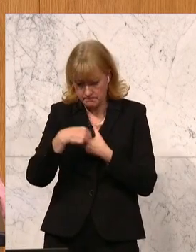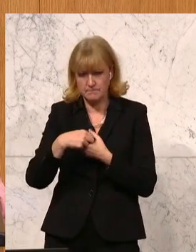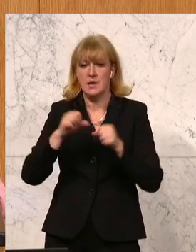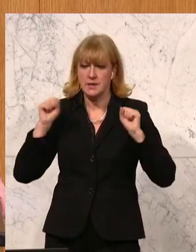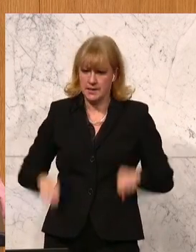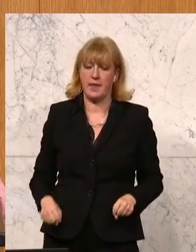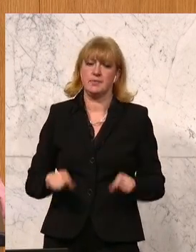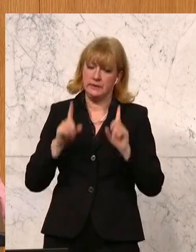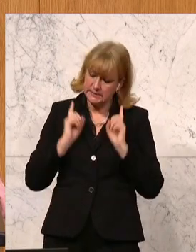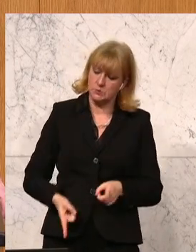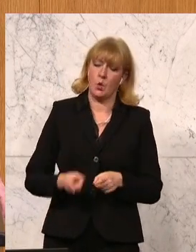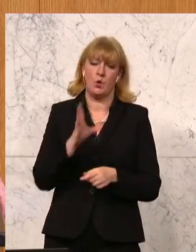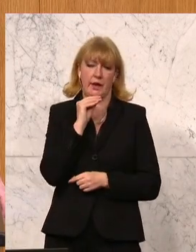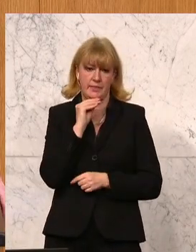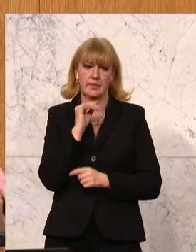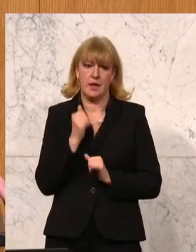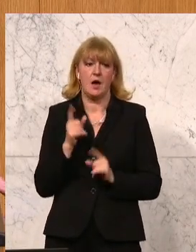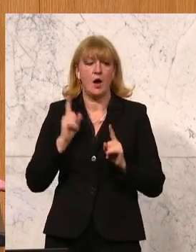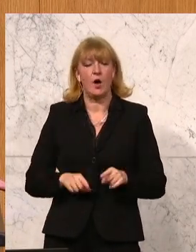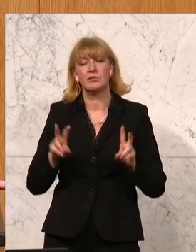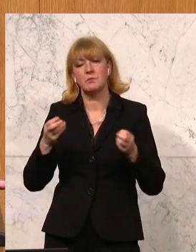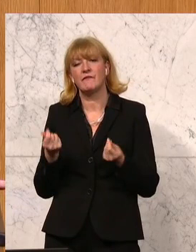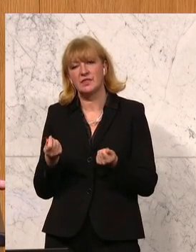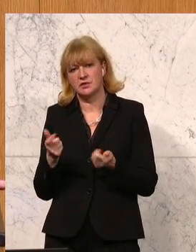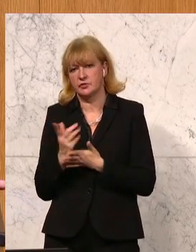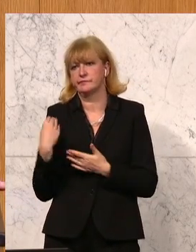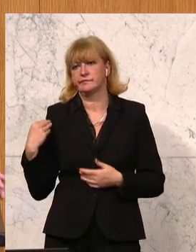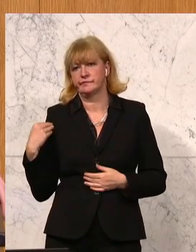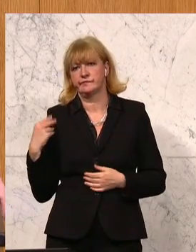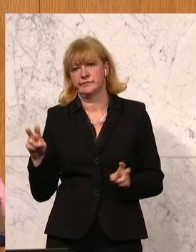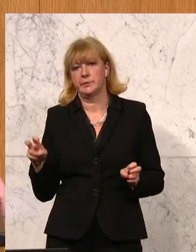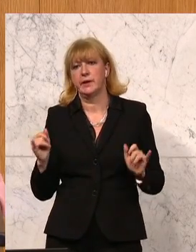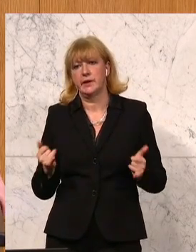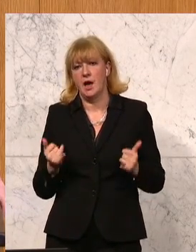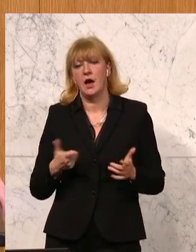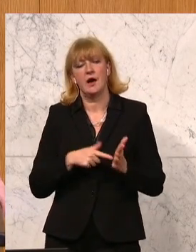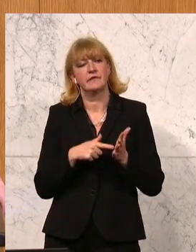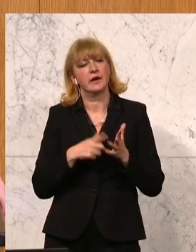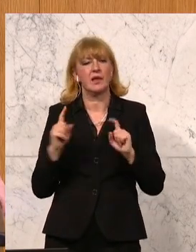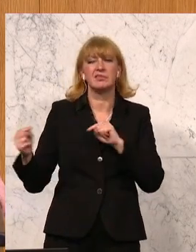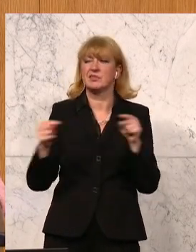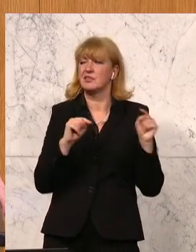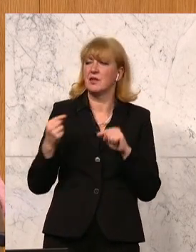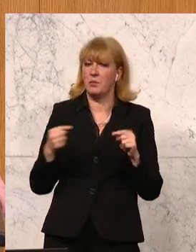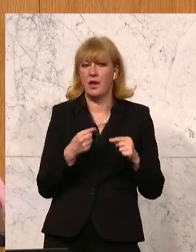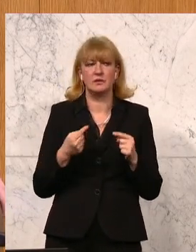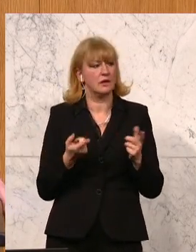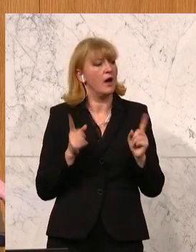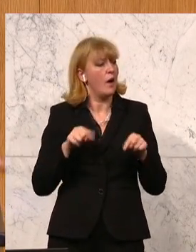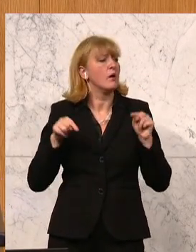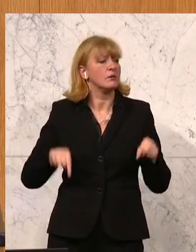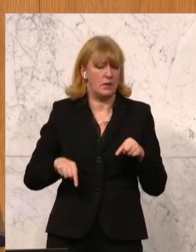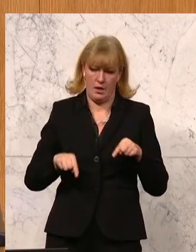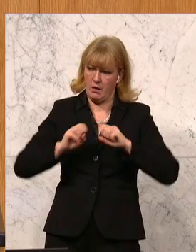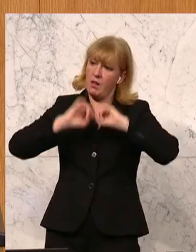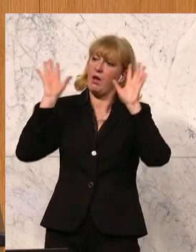können und sollen. Das Thema Finanzierung ist öfters an uns herangetragen worden, jetzt auch im Zuge der Debatte, aber auch hier ist klar